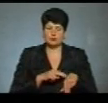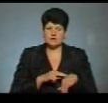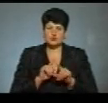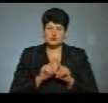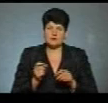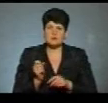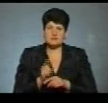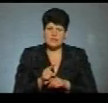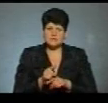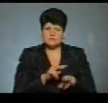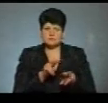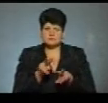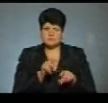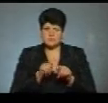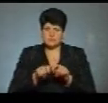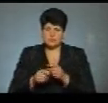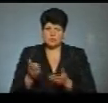призначення патрулюють дорогу.